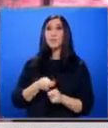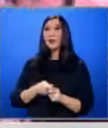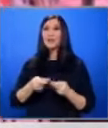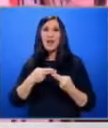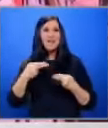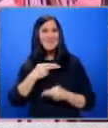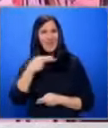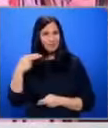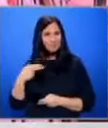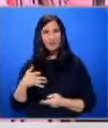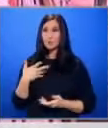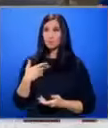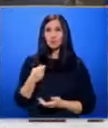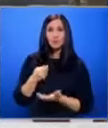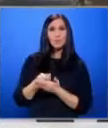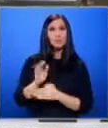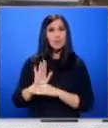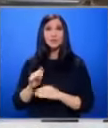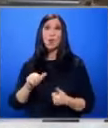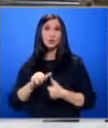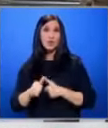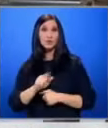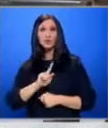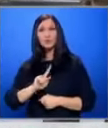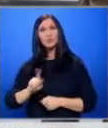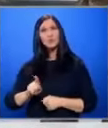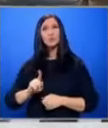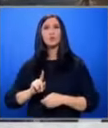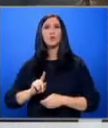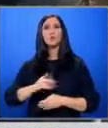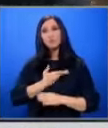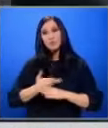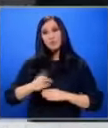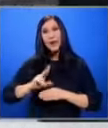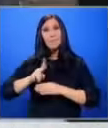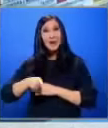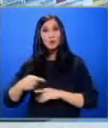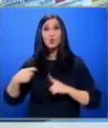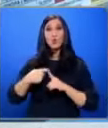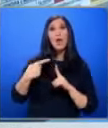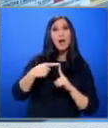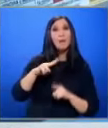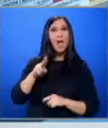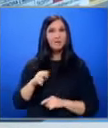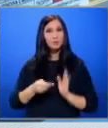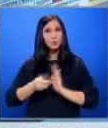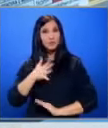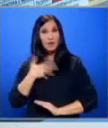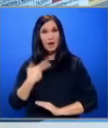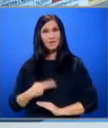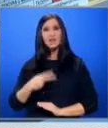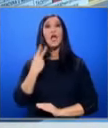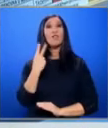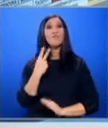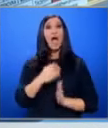плаща с карта За улеснение, докато трябва е преходът от куна към евро Поскъпването в Харватия е на два етапа Без